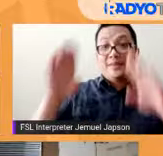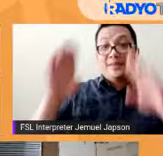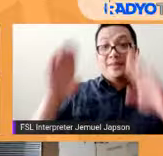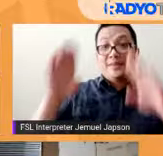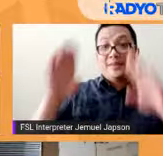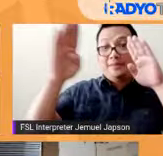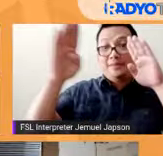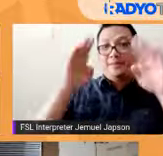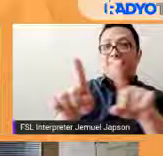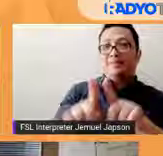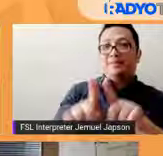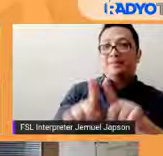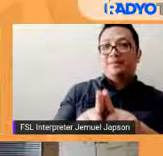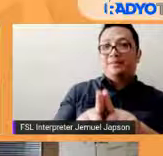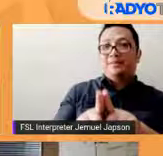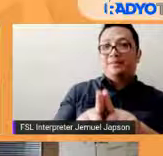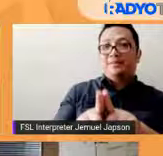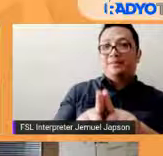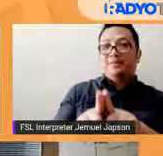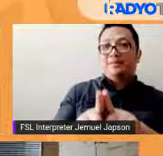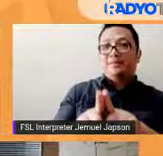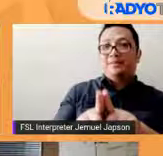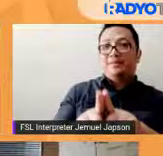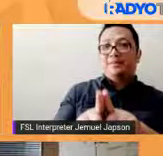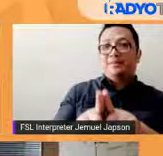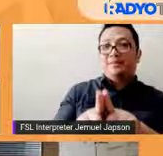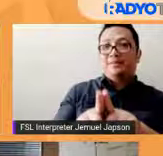Sign Language Interpreter para sa episode na ito.